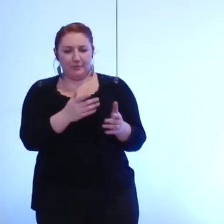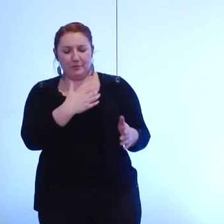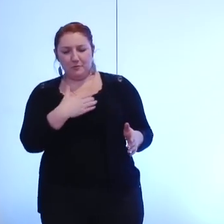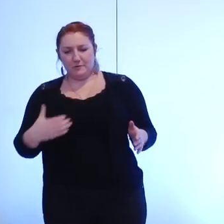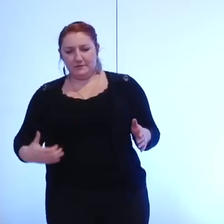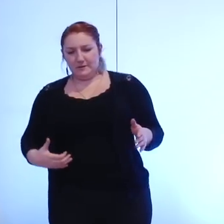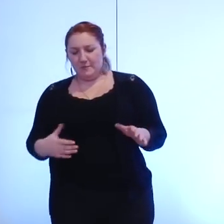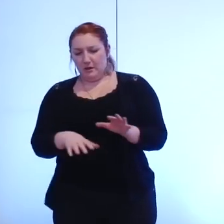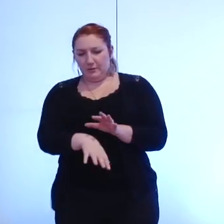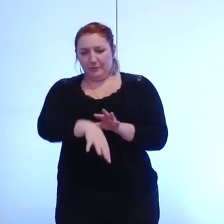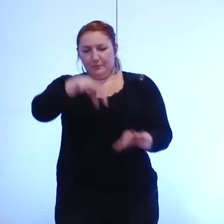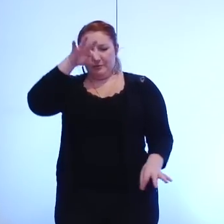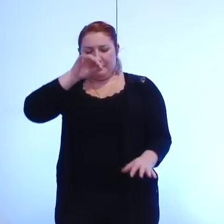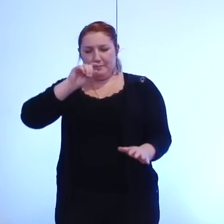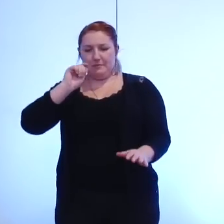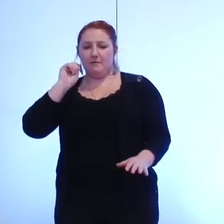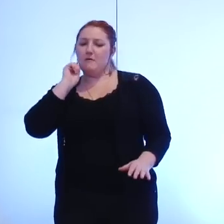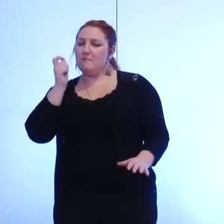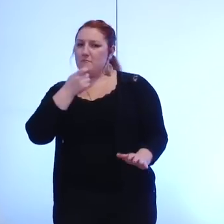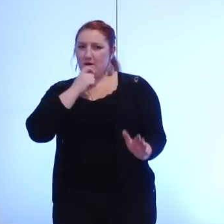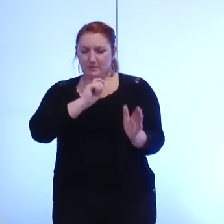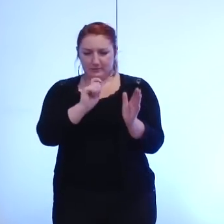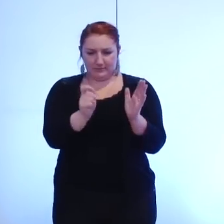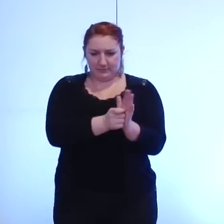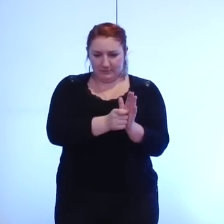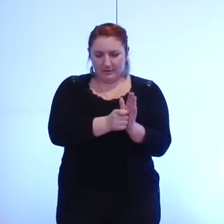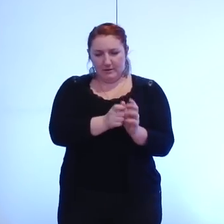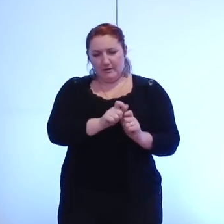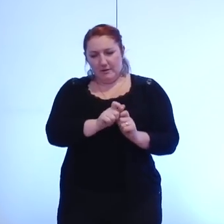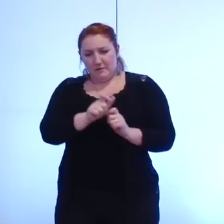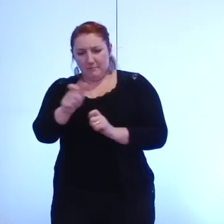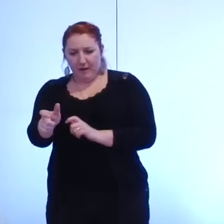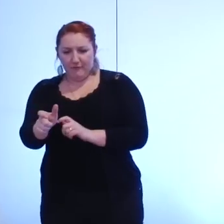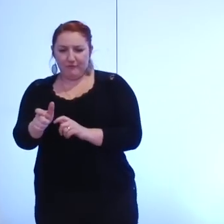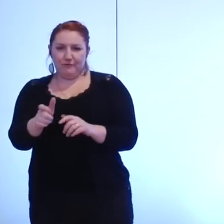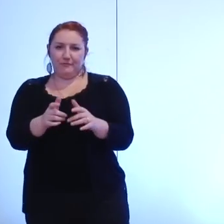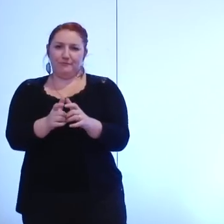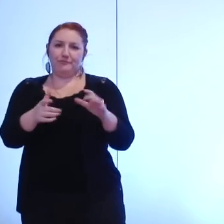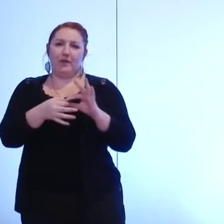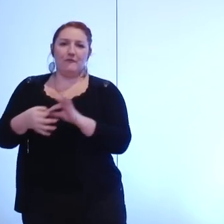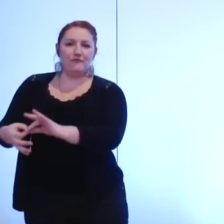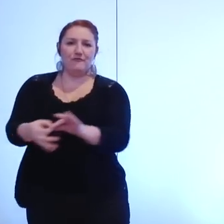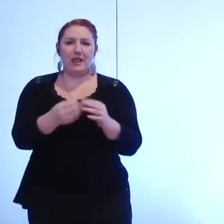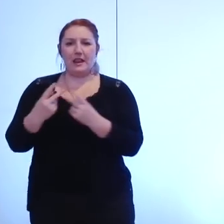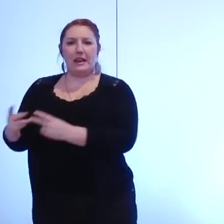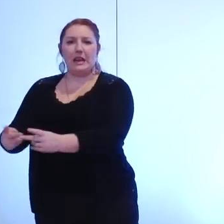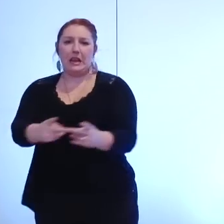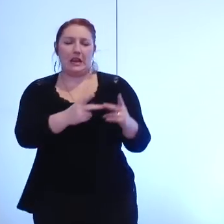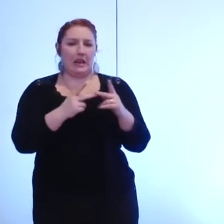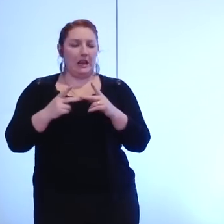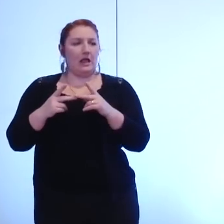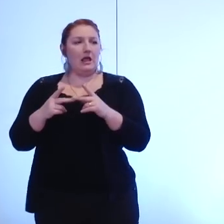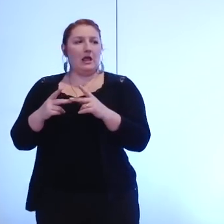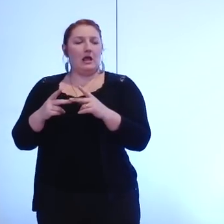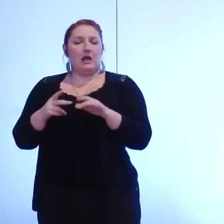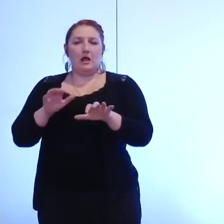et ensuite pour élire leur président d'agglomération en l'espèce le 25 avril ici dans l